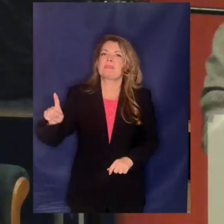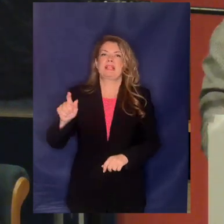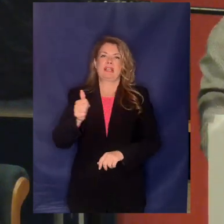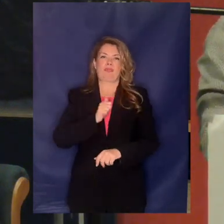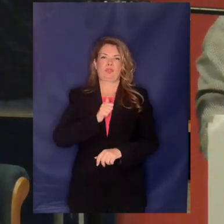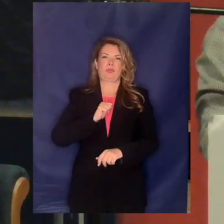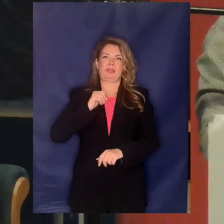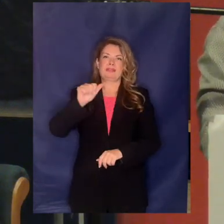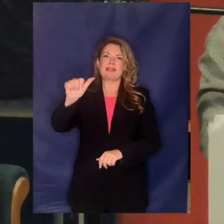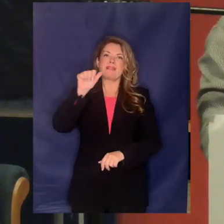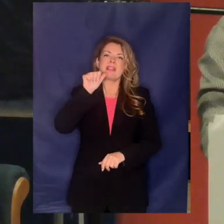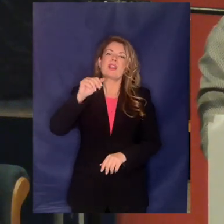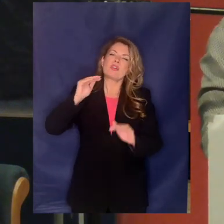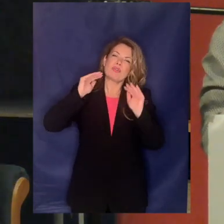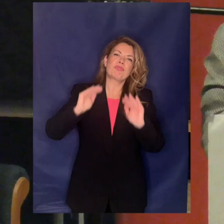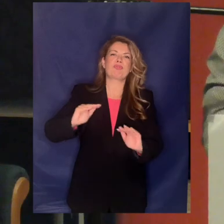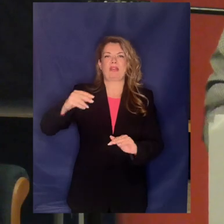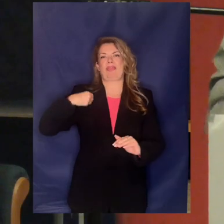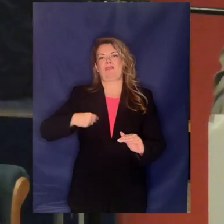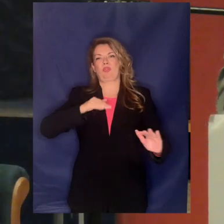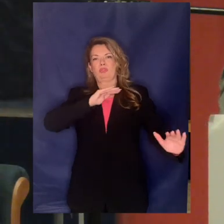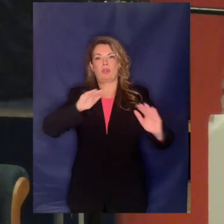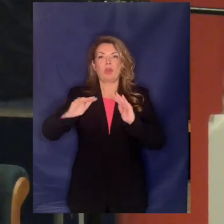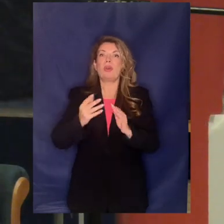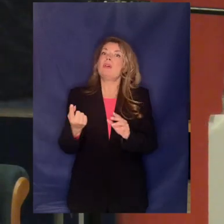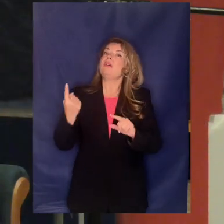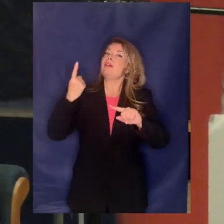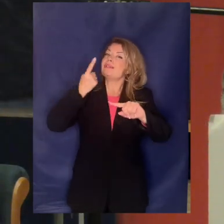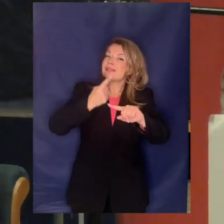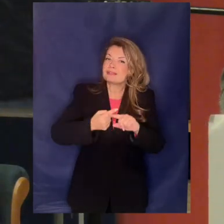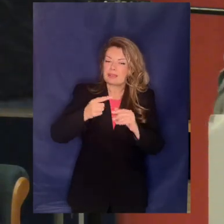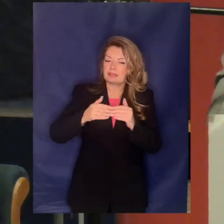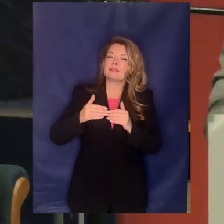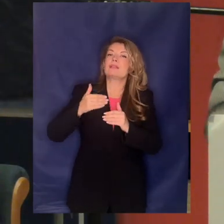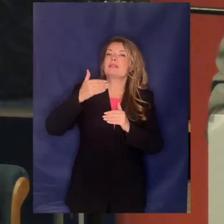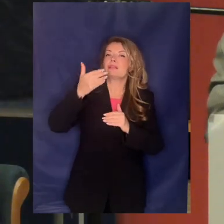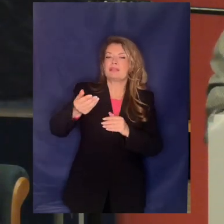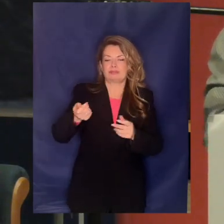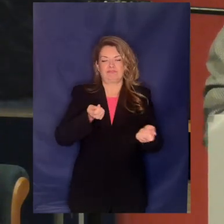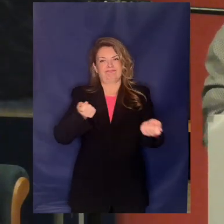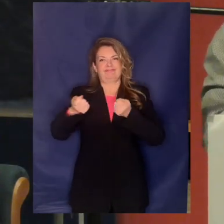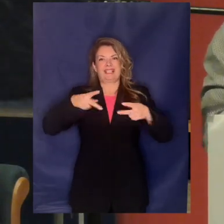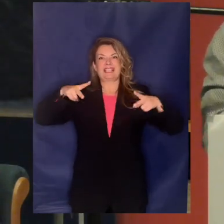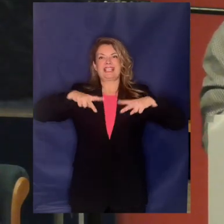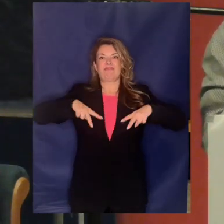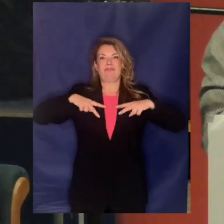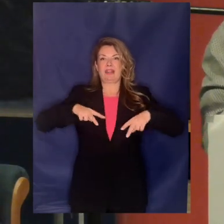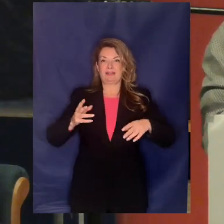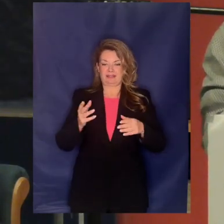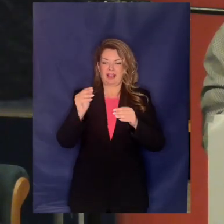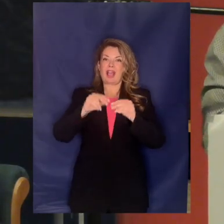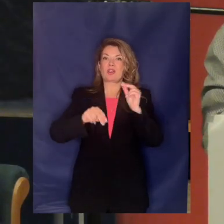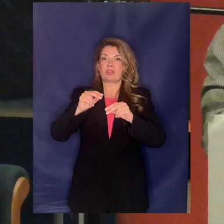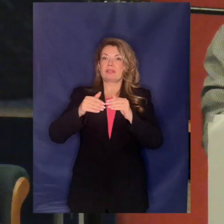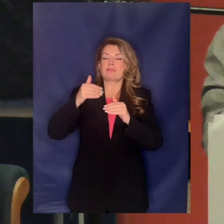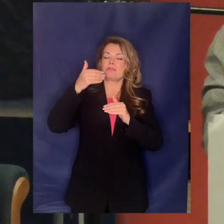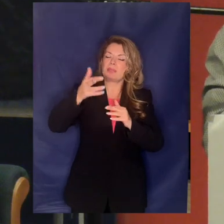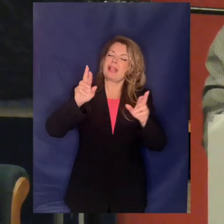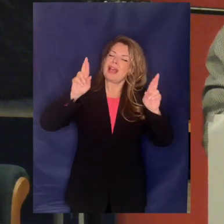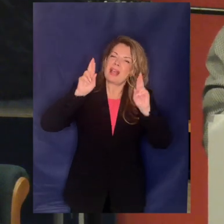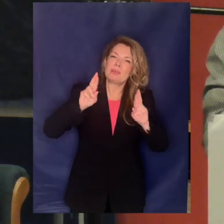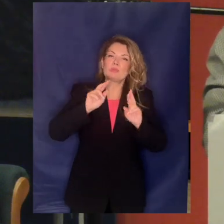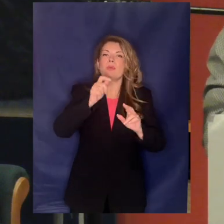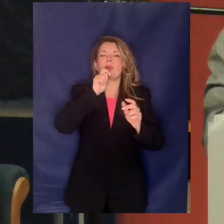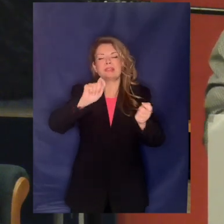αλλά και να μας φανούν χρήσιμα την επόμενη μέρα όταν θα έχουμε τη διακυβέρνηση της χώρας για να ακολουθήσουμε διαφορετικές